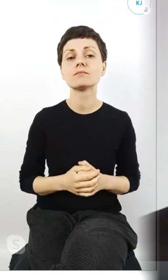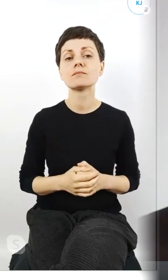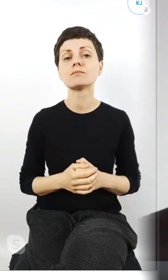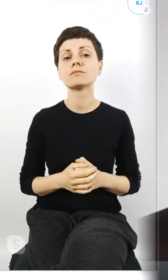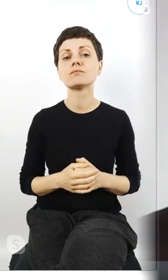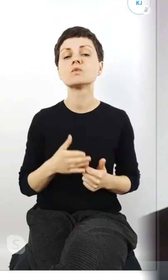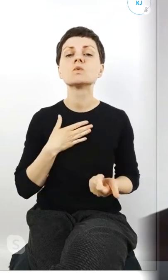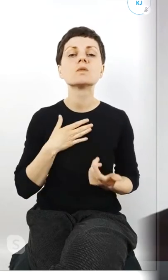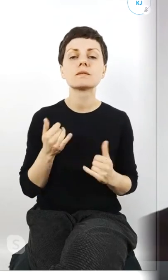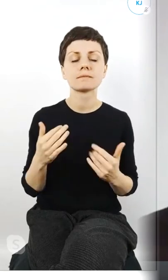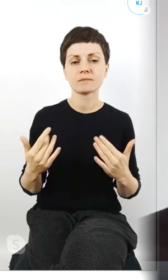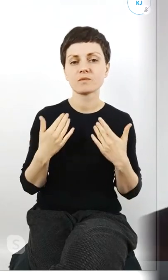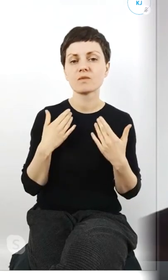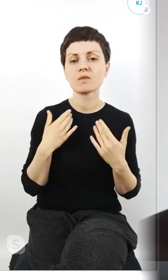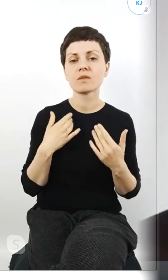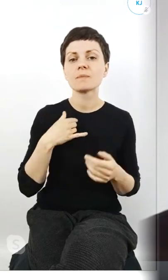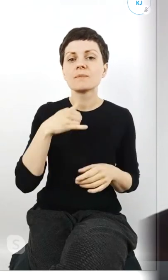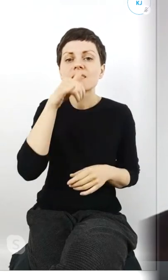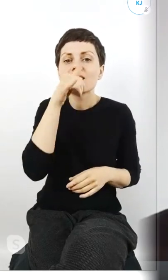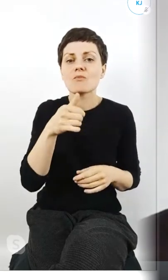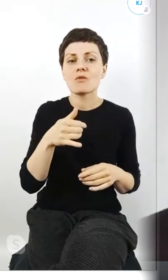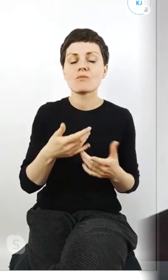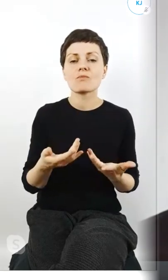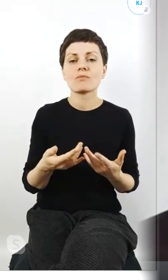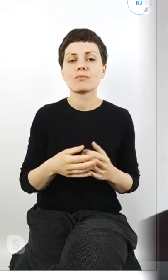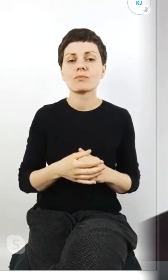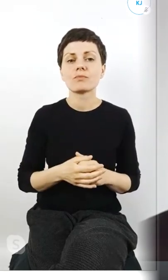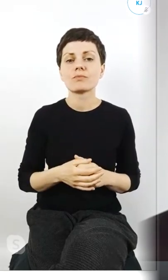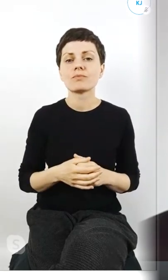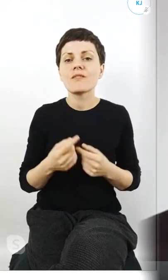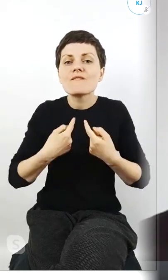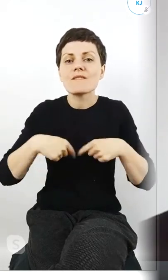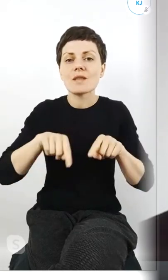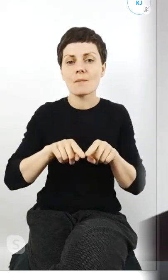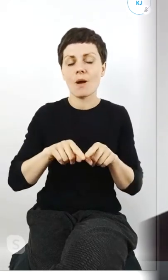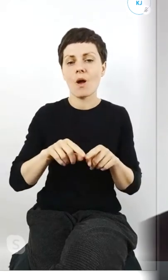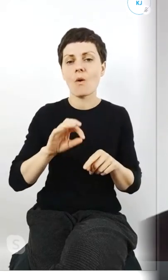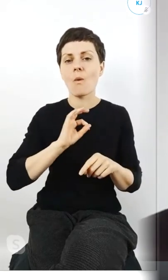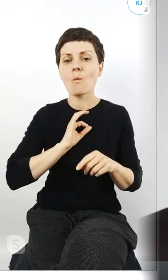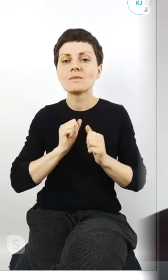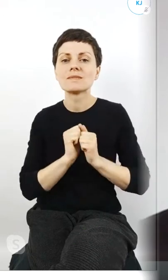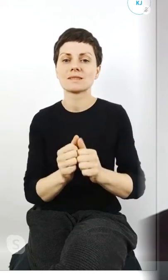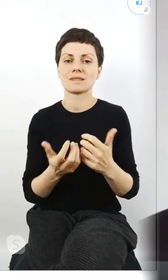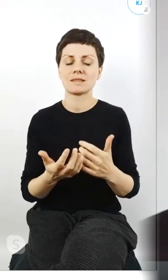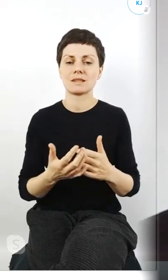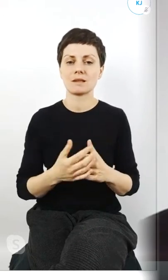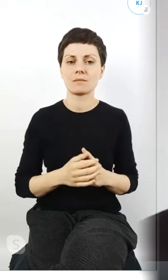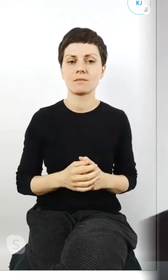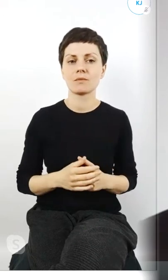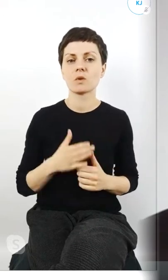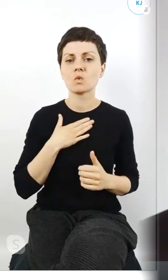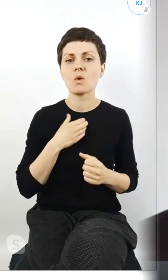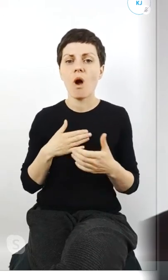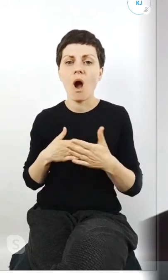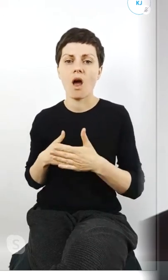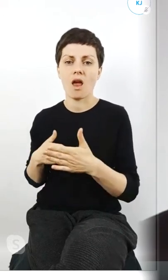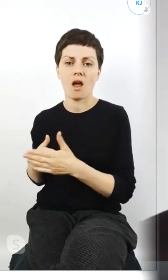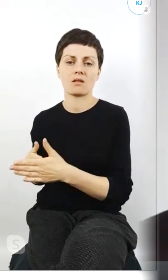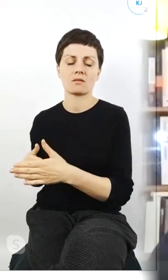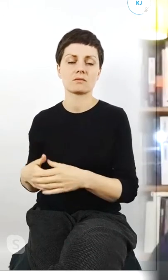oddziałuje to, że właśnie nie możemy tak za bardzo się spełniać właśnie w swojej roli i jesteśmy mocno ograniczeni.